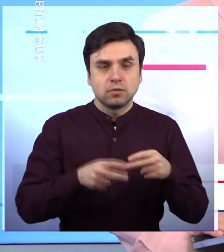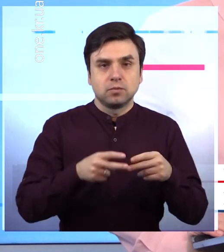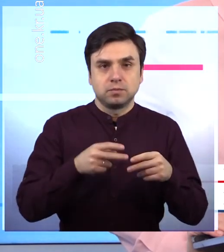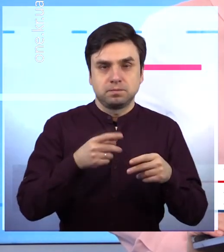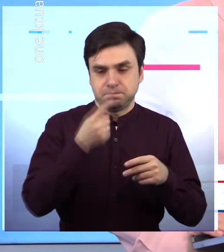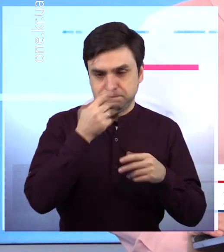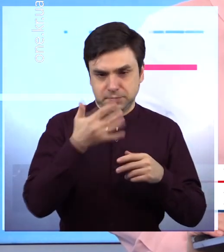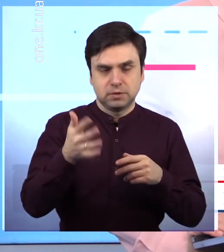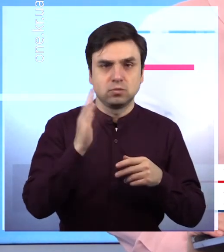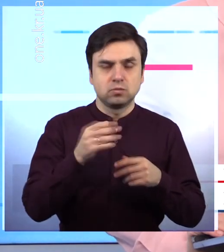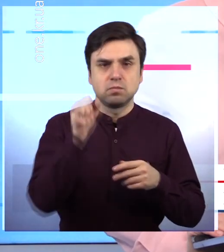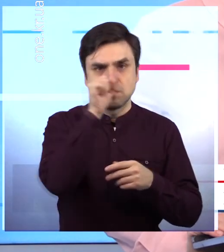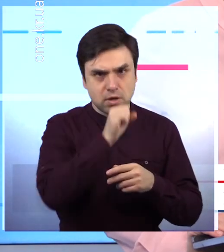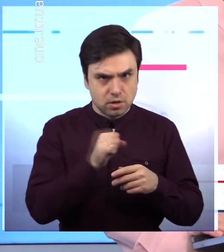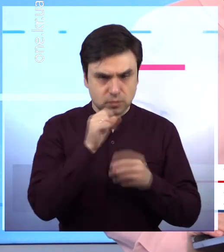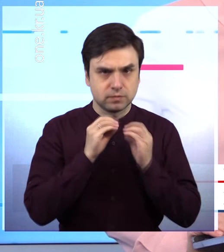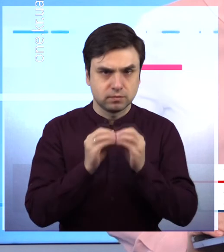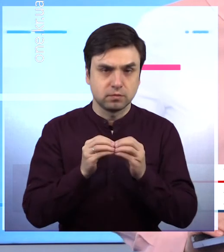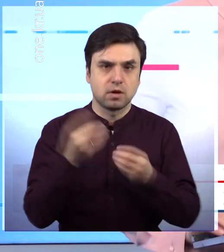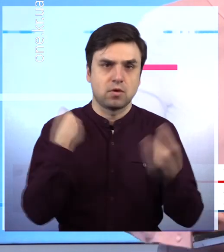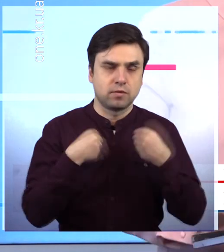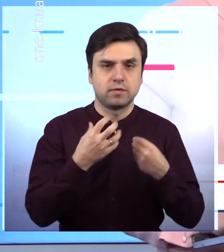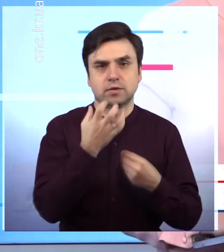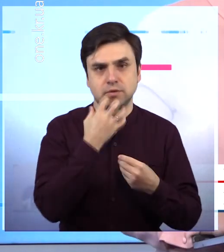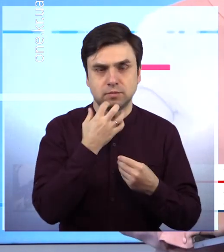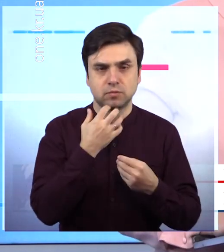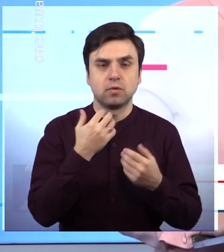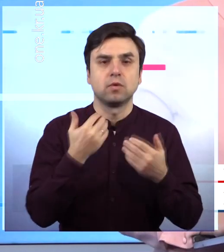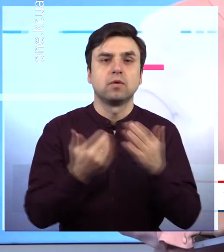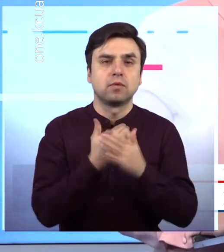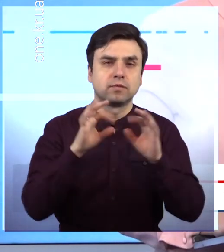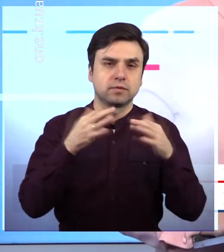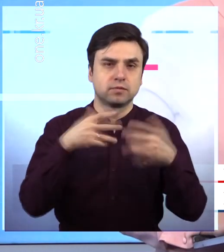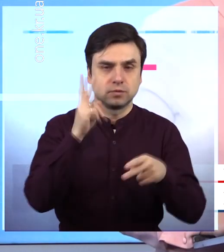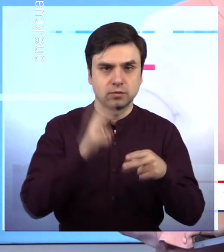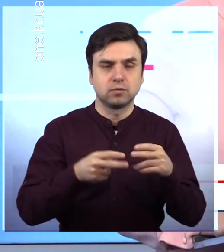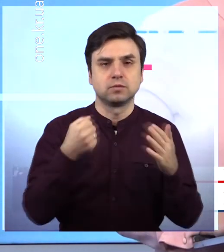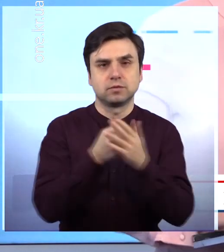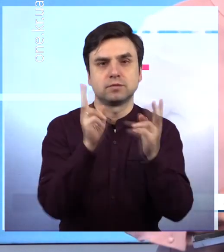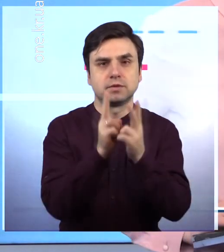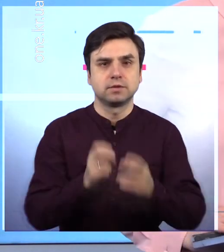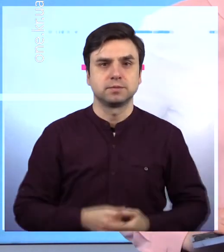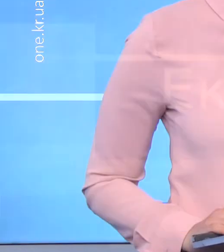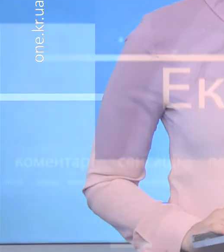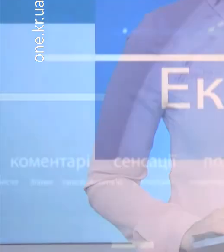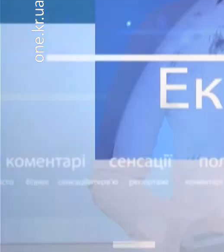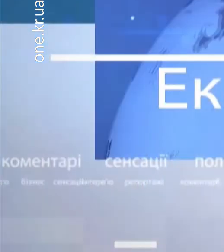погоду у Кривому Розі, тож вдягайтеся тепліше. І на цьому в мене все. Дякую за увагу і до зустрічі в ефірі.